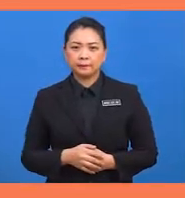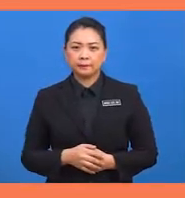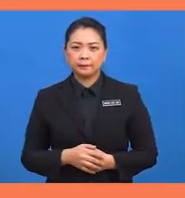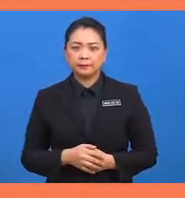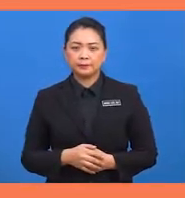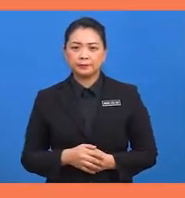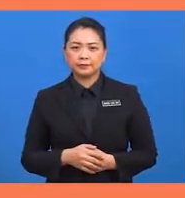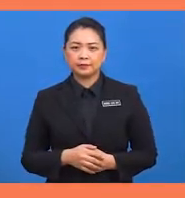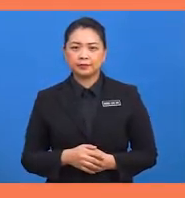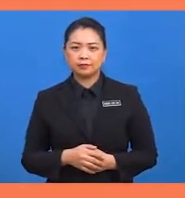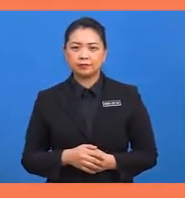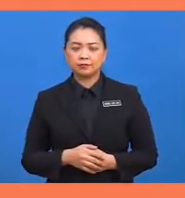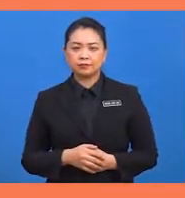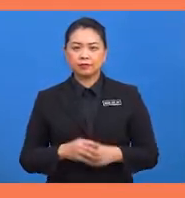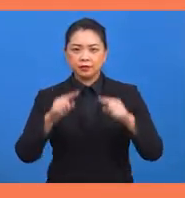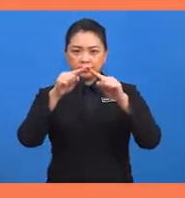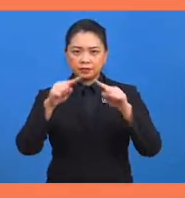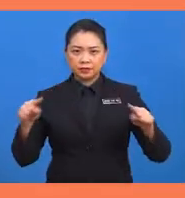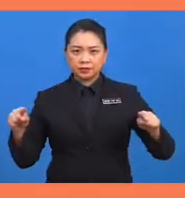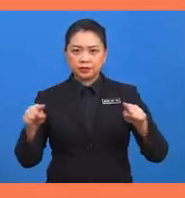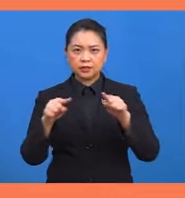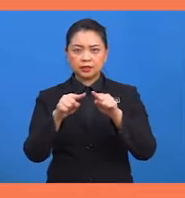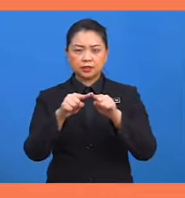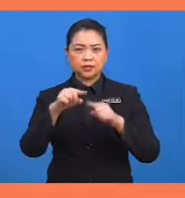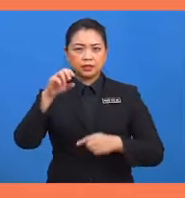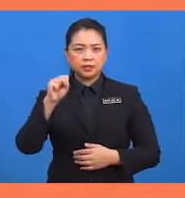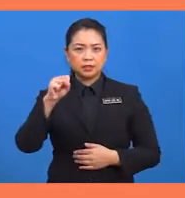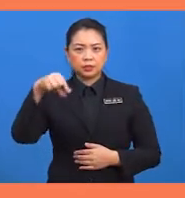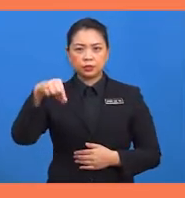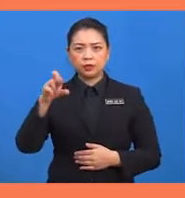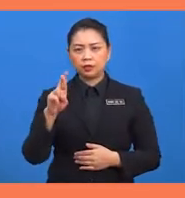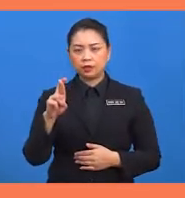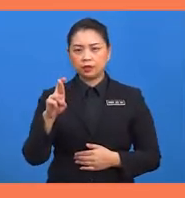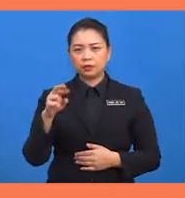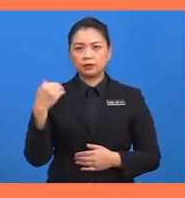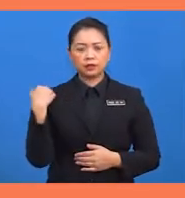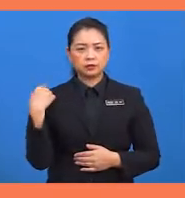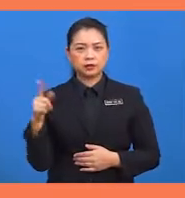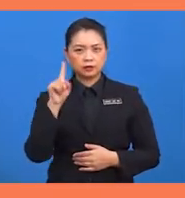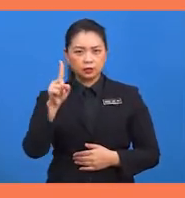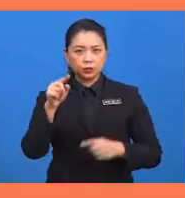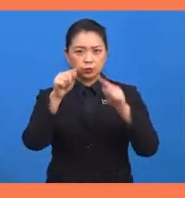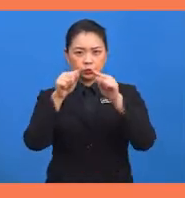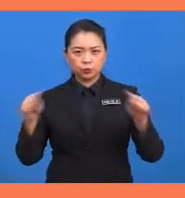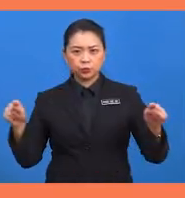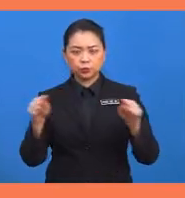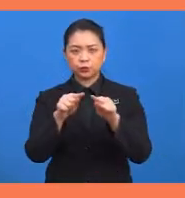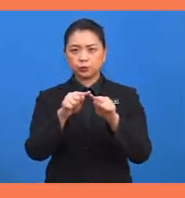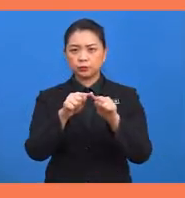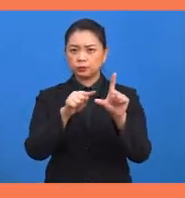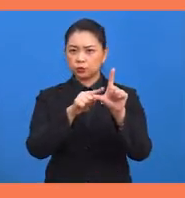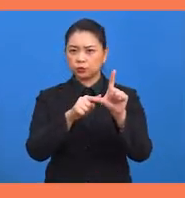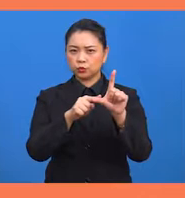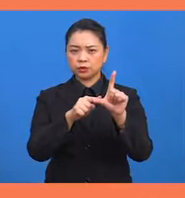darjah. Segitiga SQR ialah satu segitiga bersudut tegak.